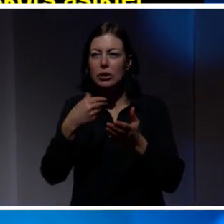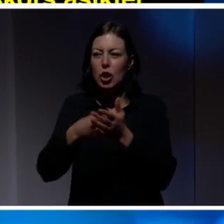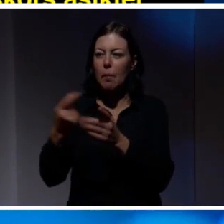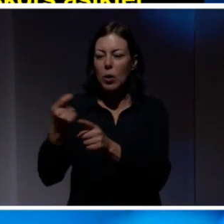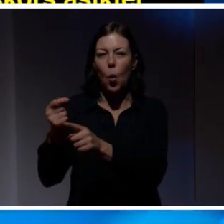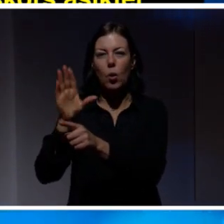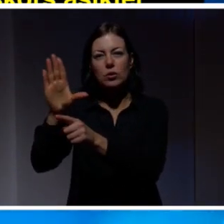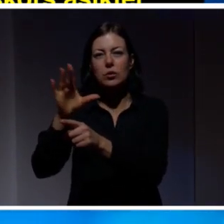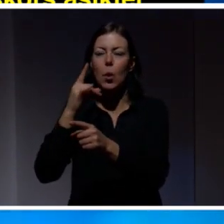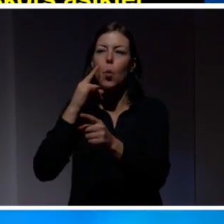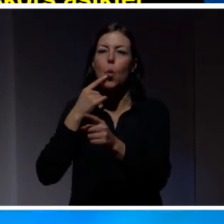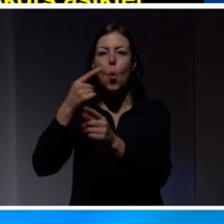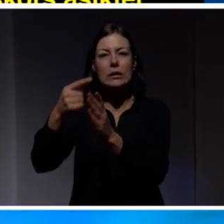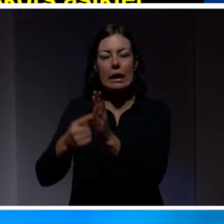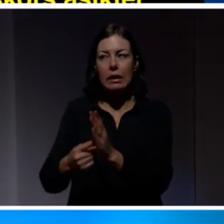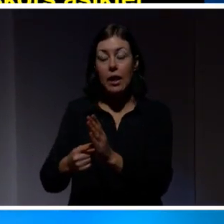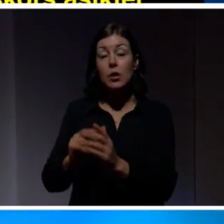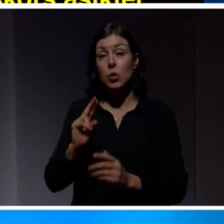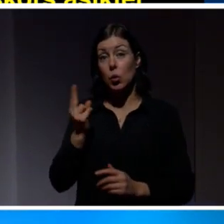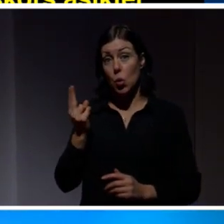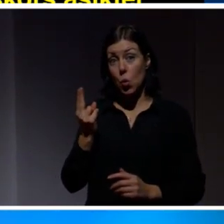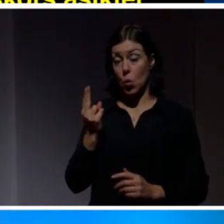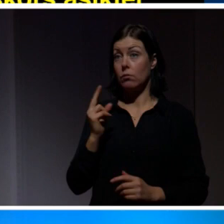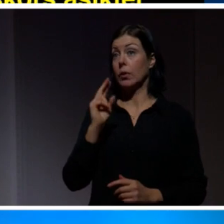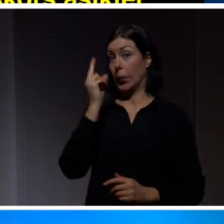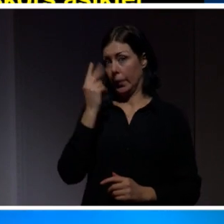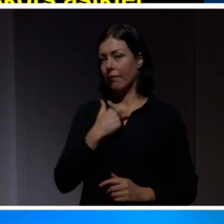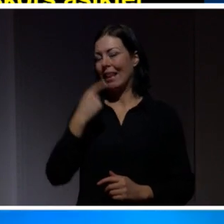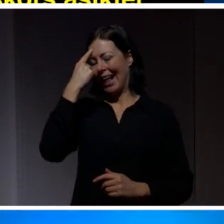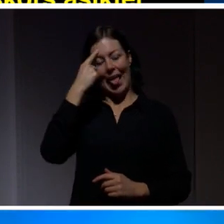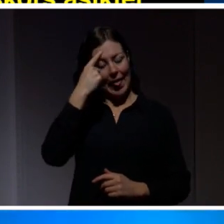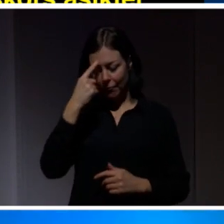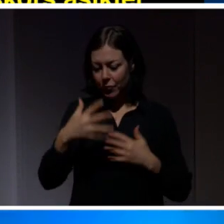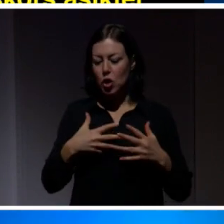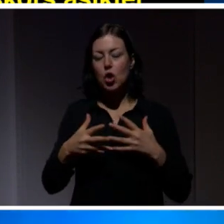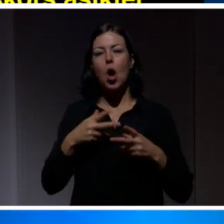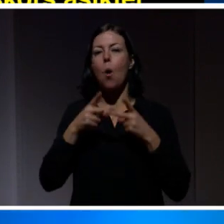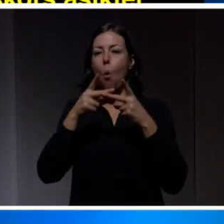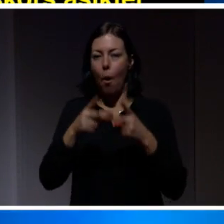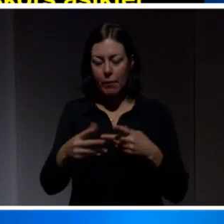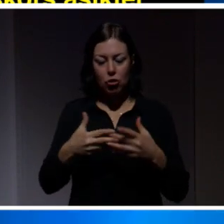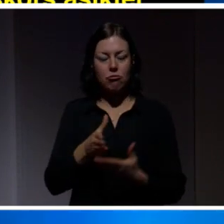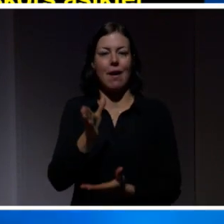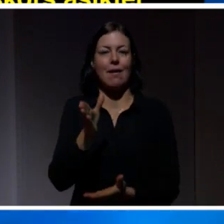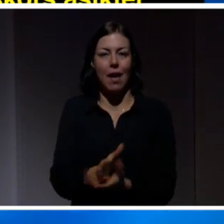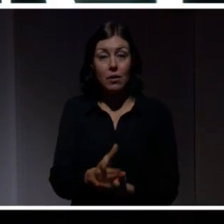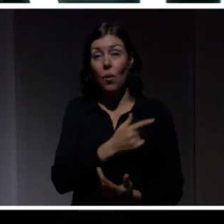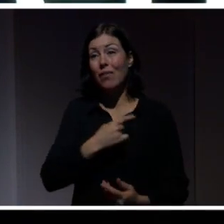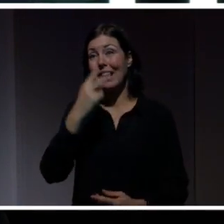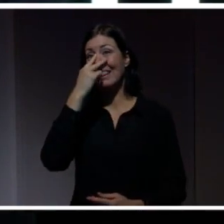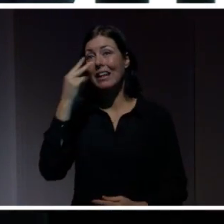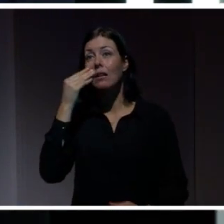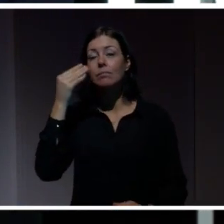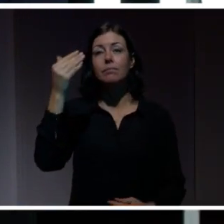blivit hotad. Så nu är vi i ett läge där vi tänker, okej, gör de ju rätt. Och när vi då blickar framåt